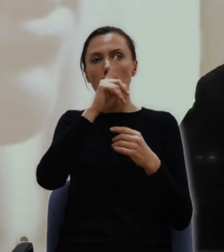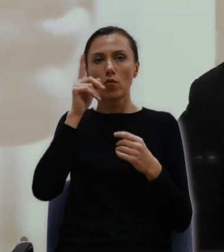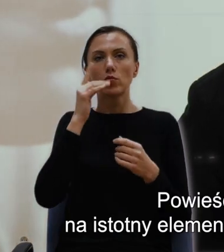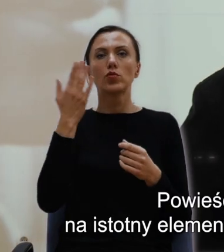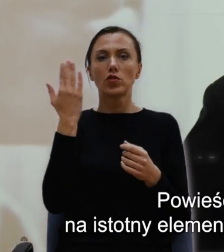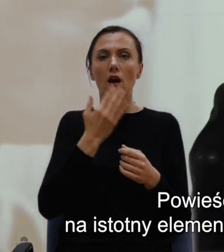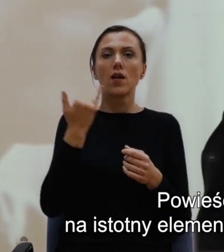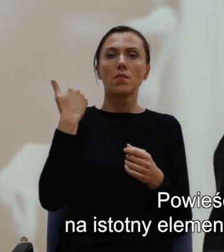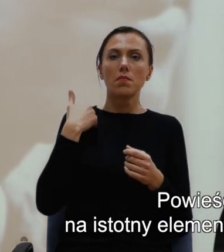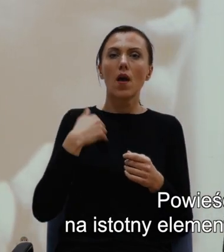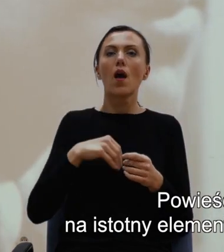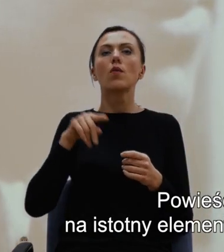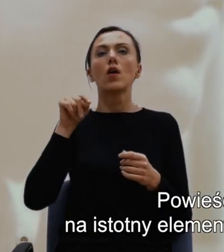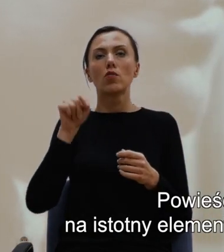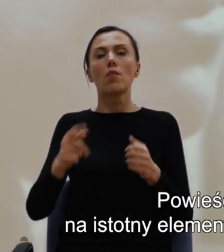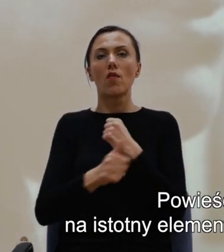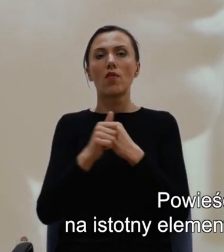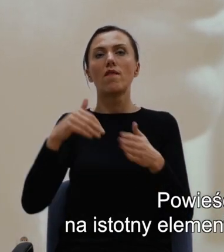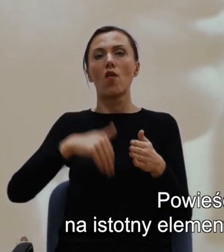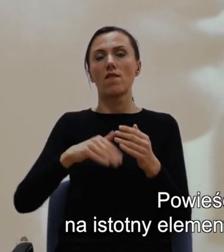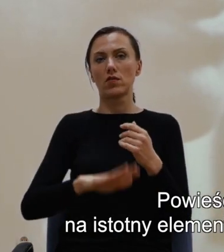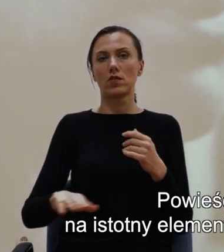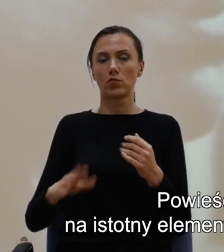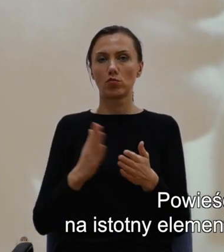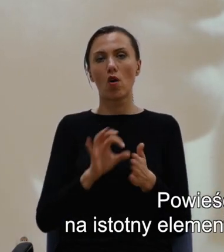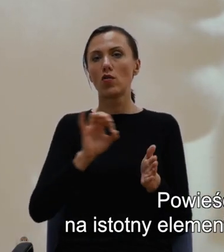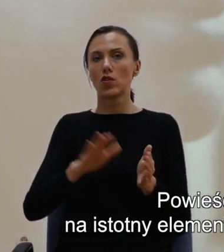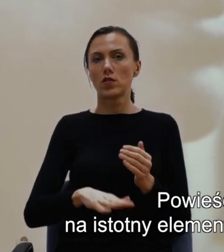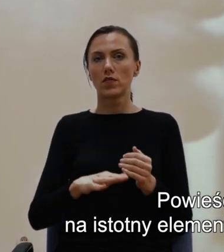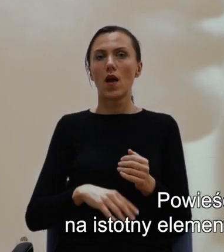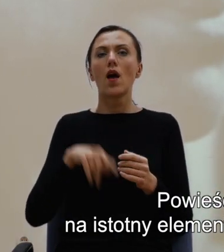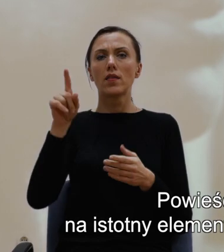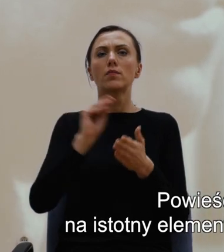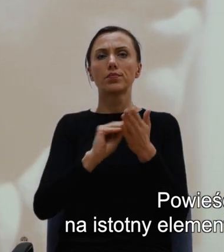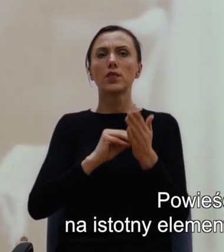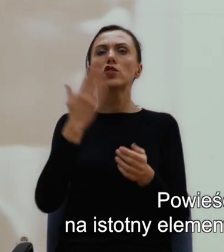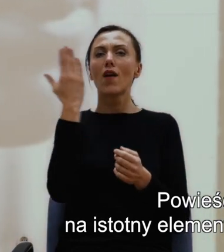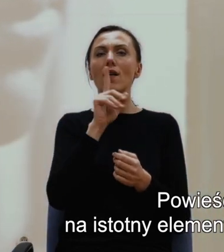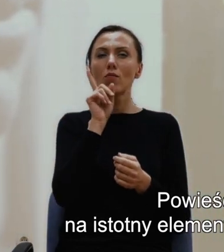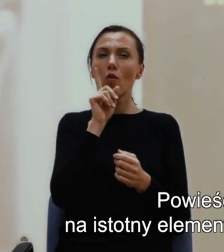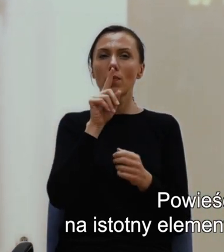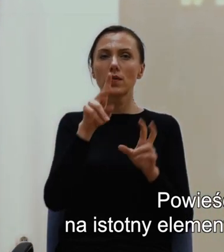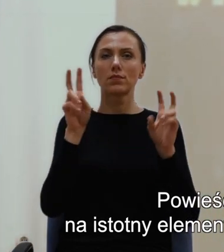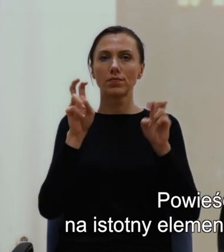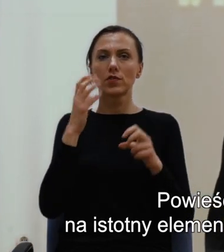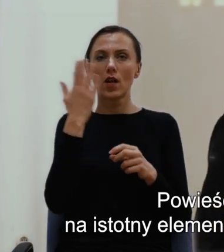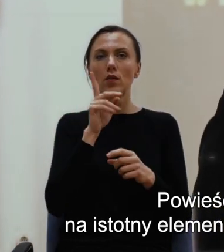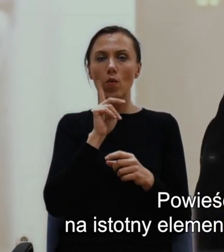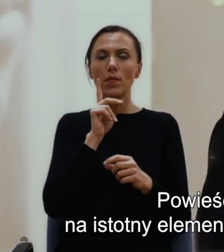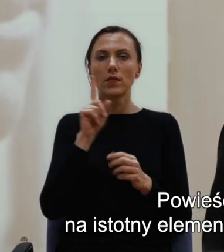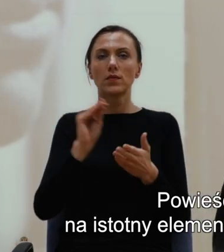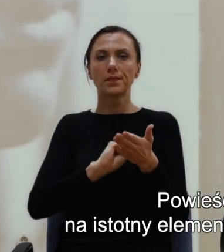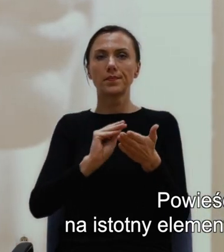Powieść Black Boy jest